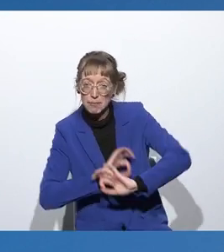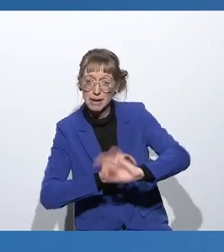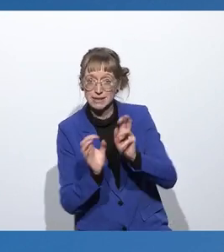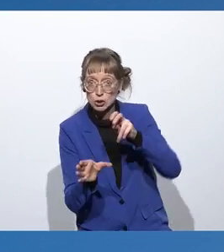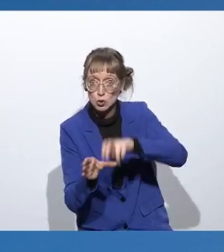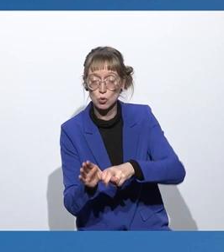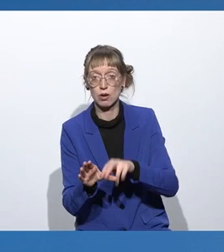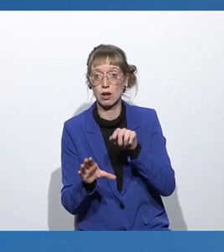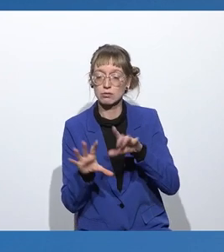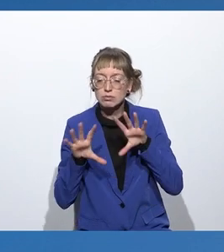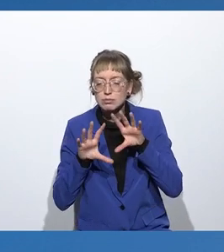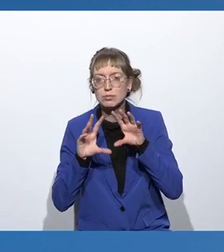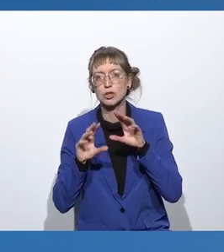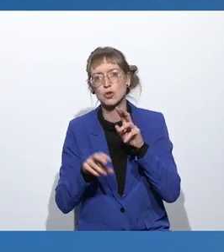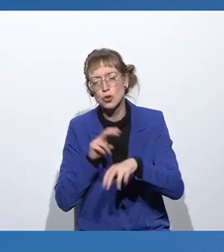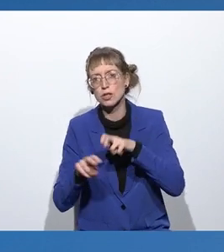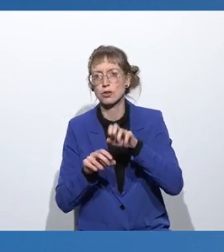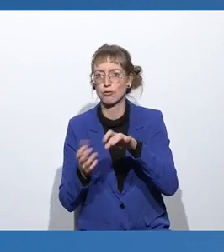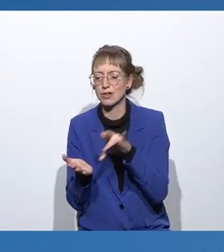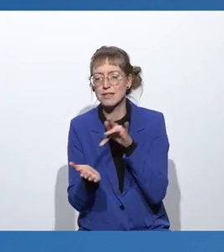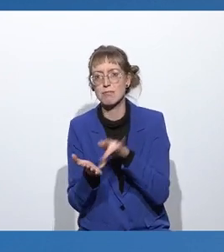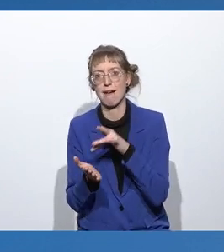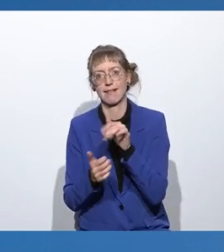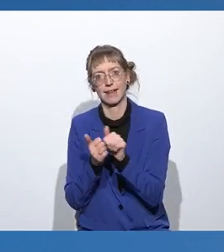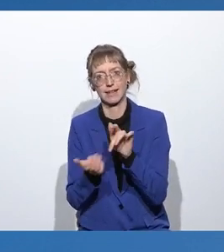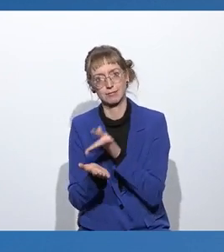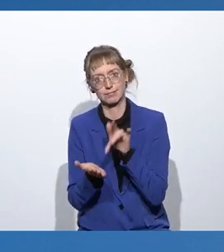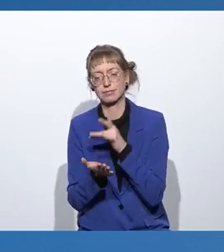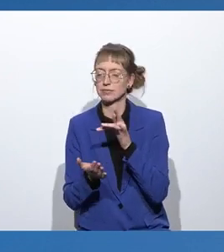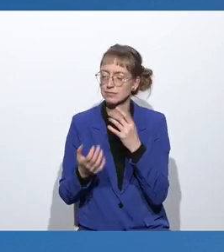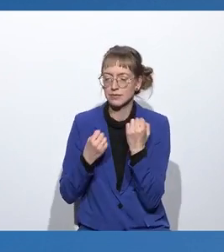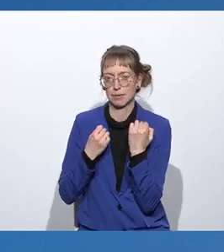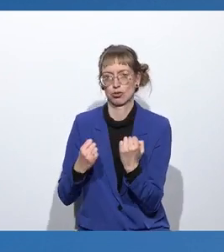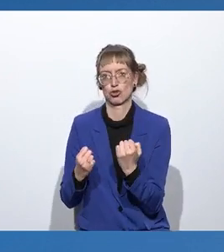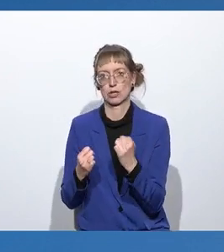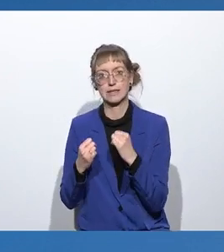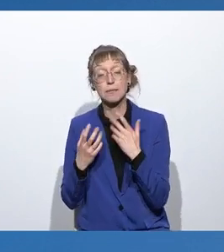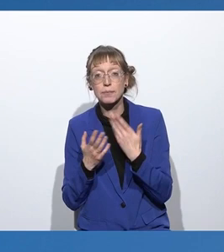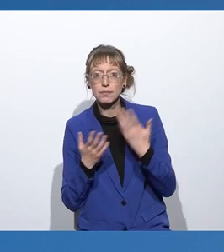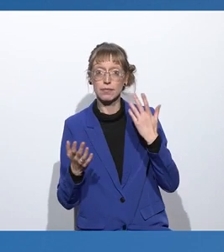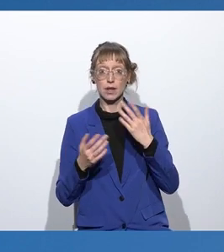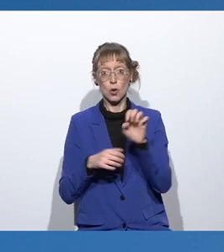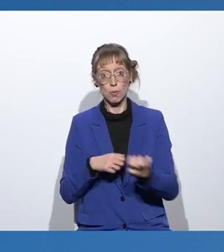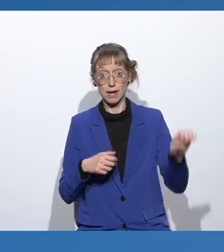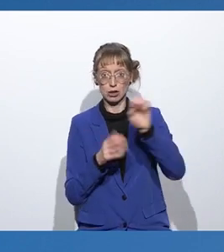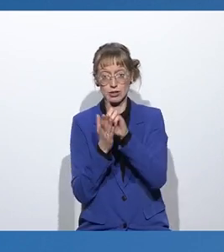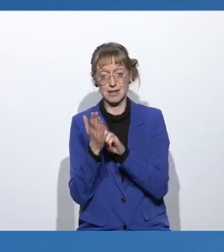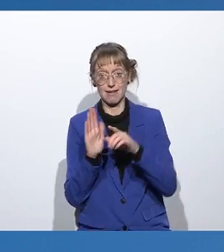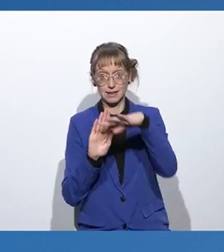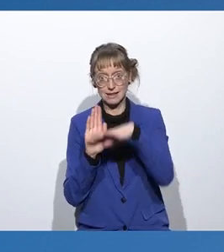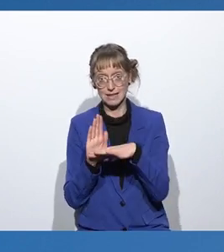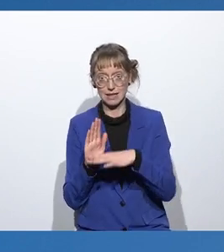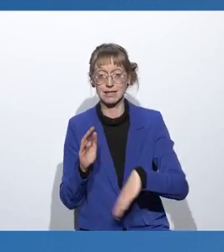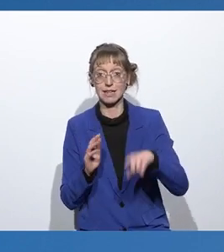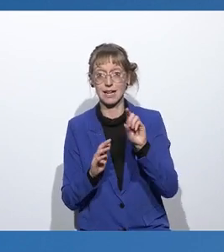zur Nutzung von Daten auf smarten Geräten bekommen. Dem soll das europäische Datengesetz dienen, der